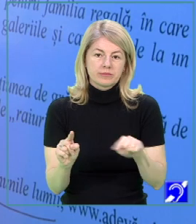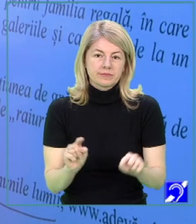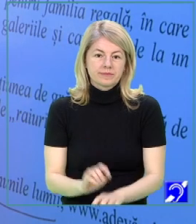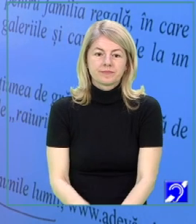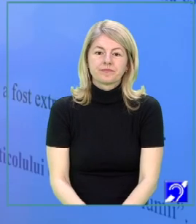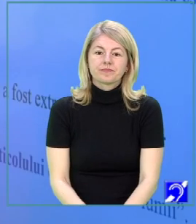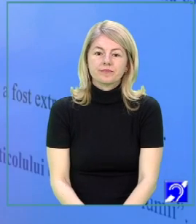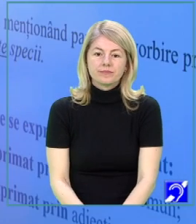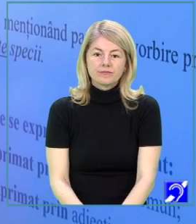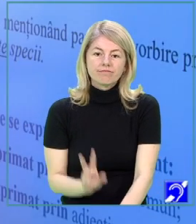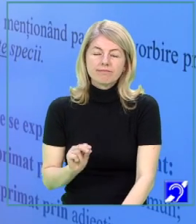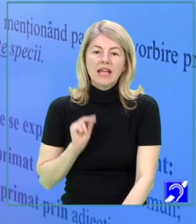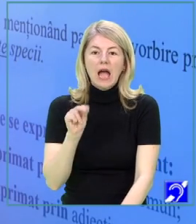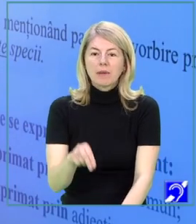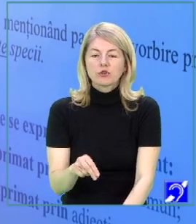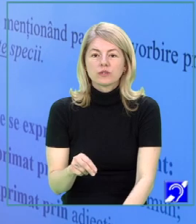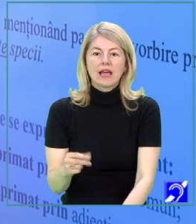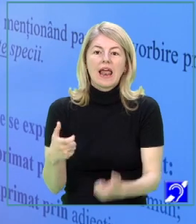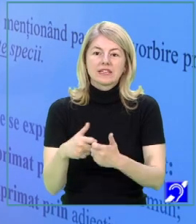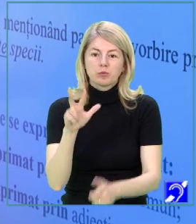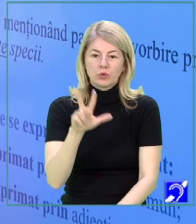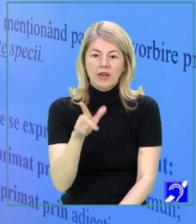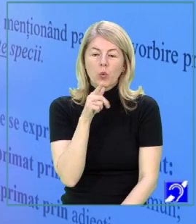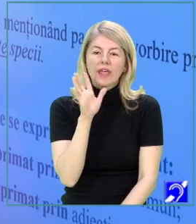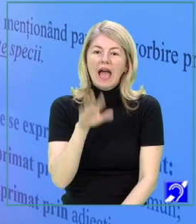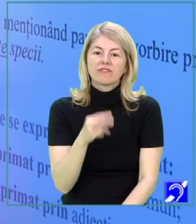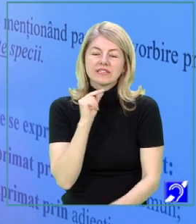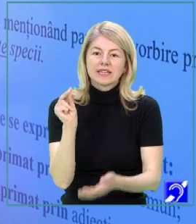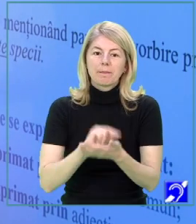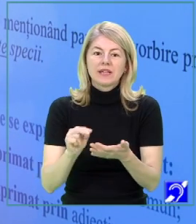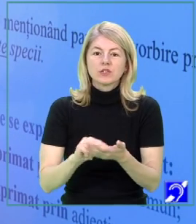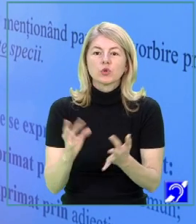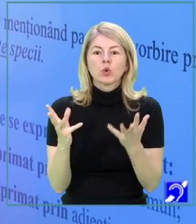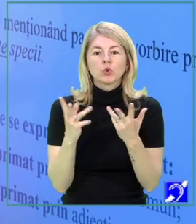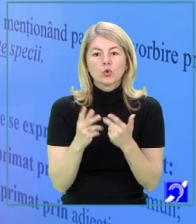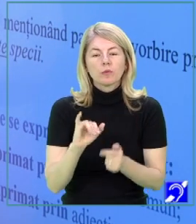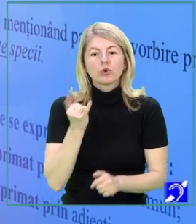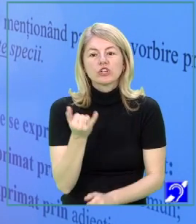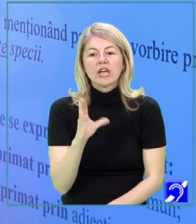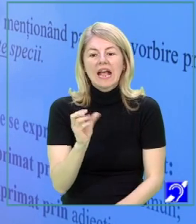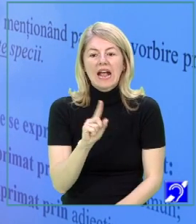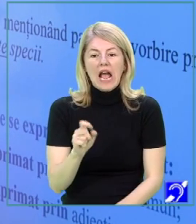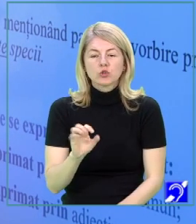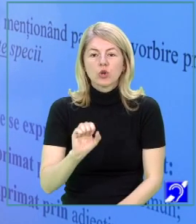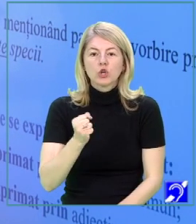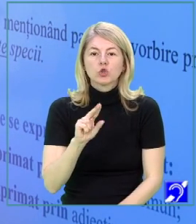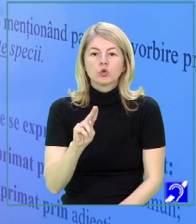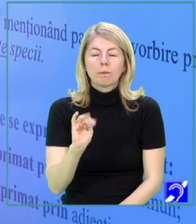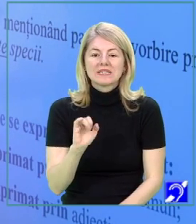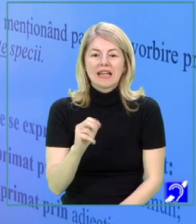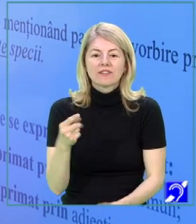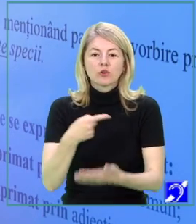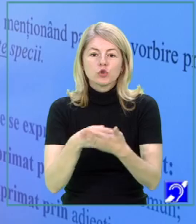Am ajuns la exercițiul 3, unde aveți de menționat numărul și cazul substantivelor